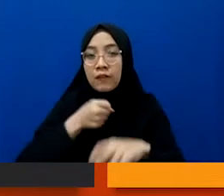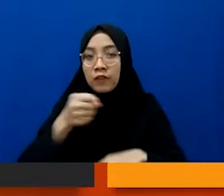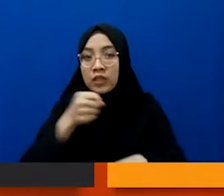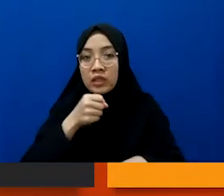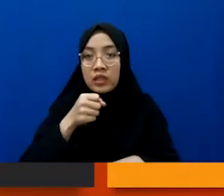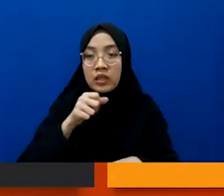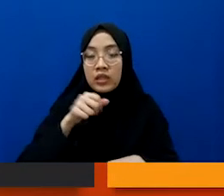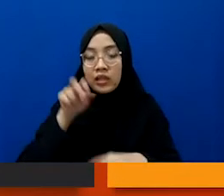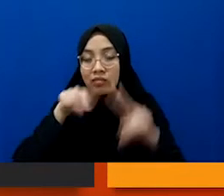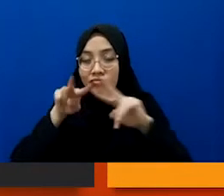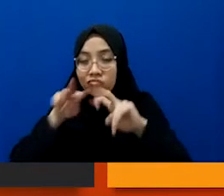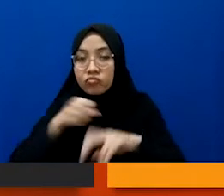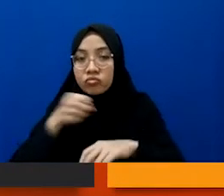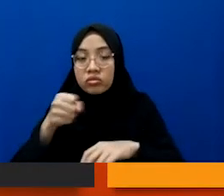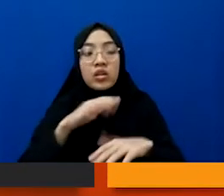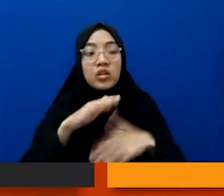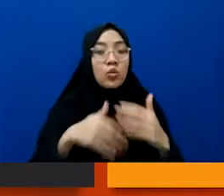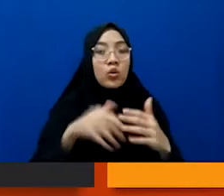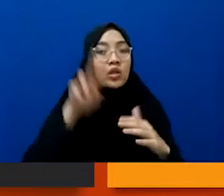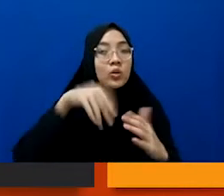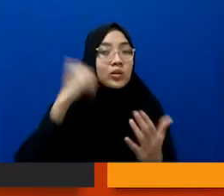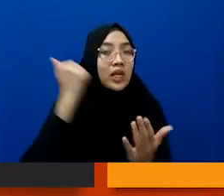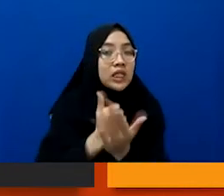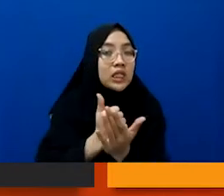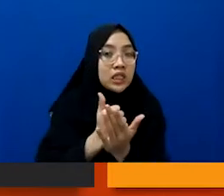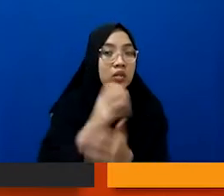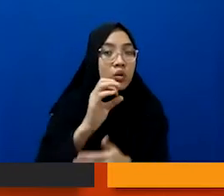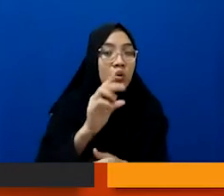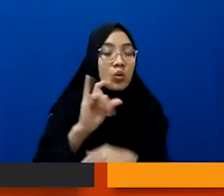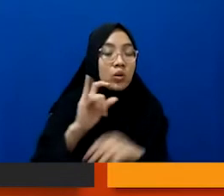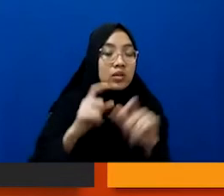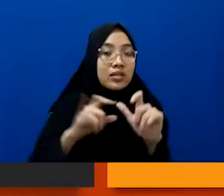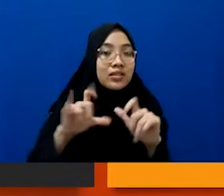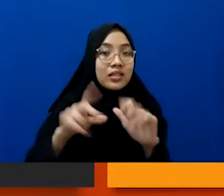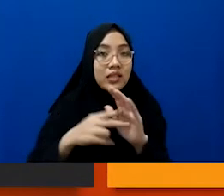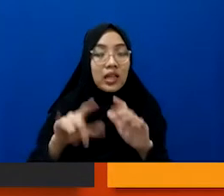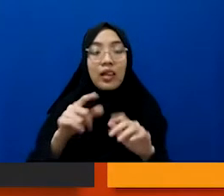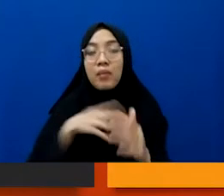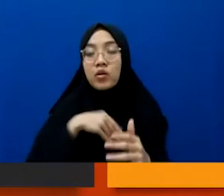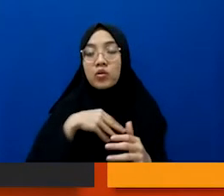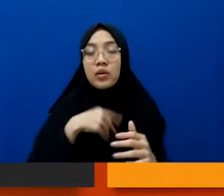itu sarannya juga harus orisinil. Orisinil dalam arti itu terkait